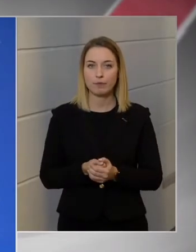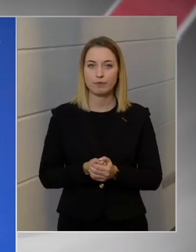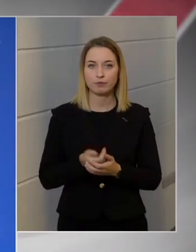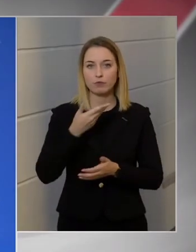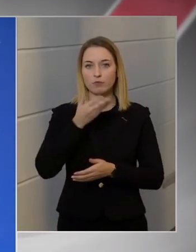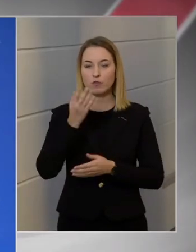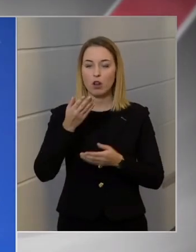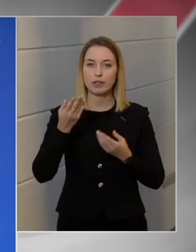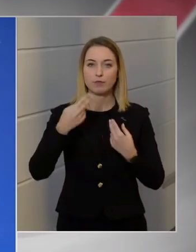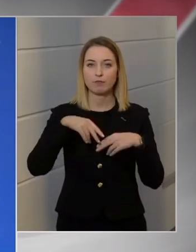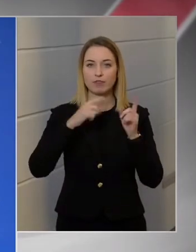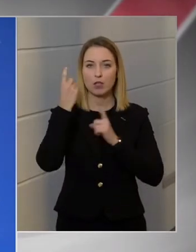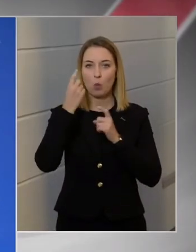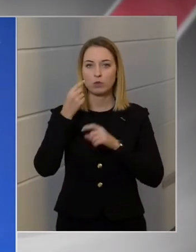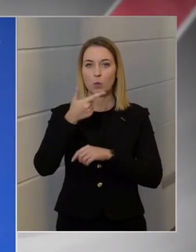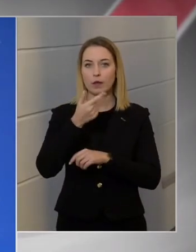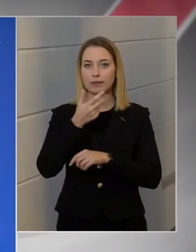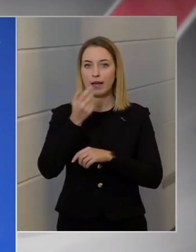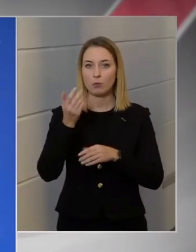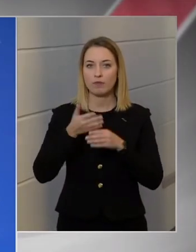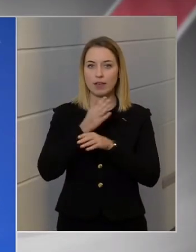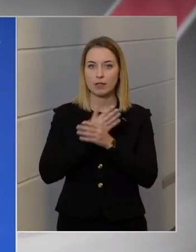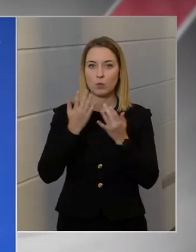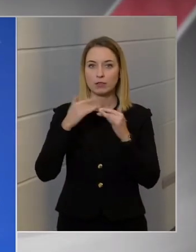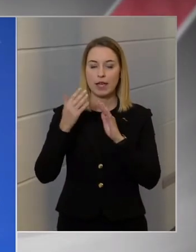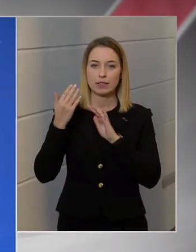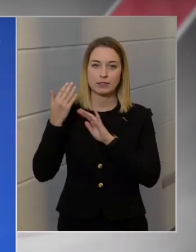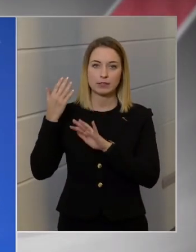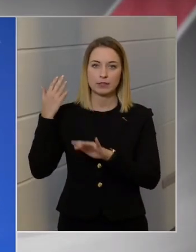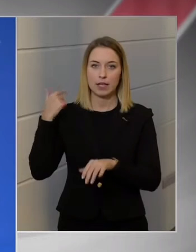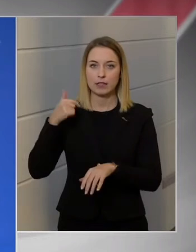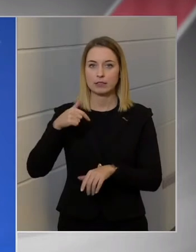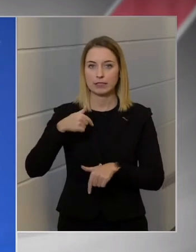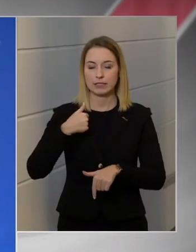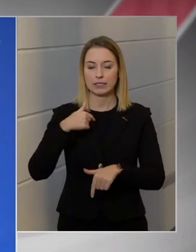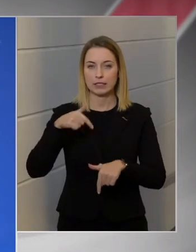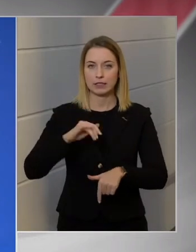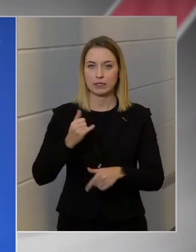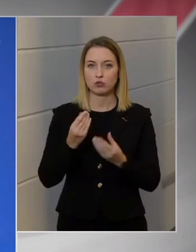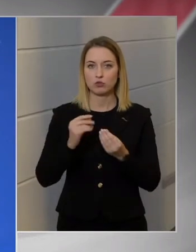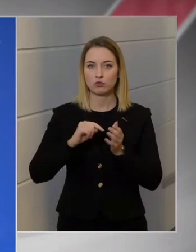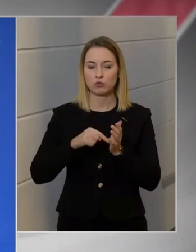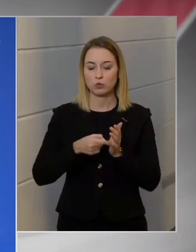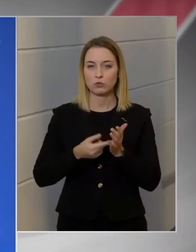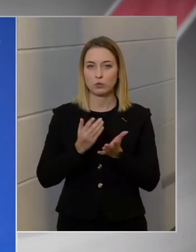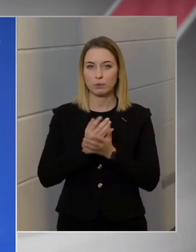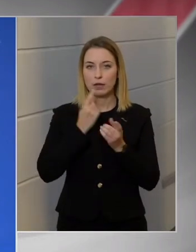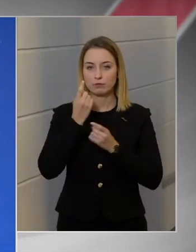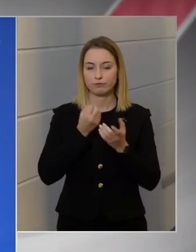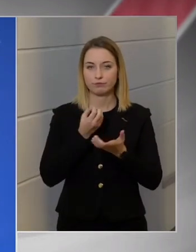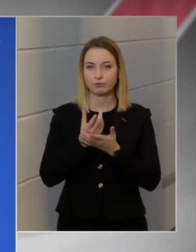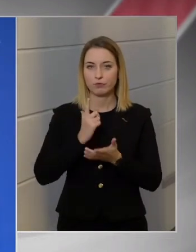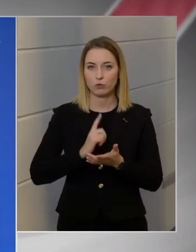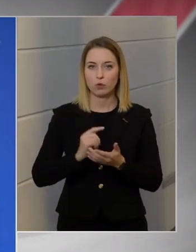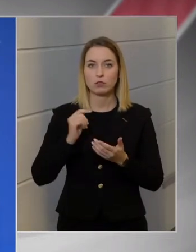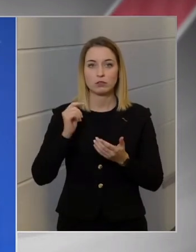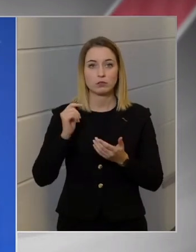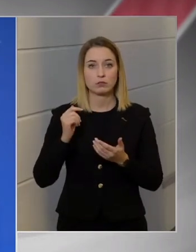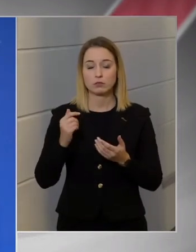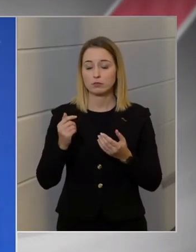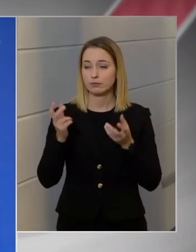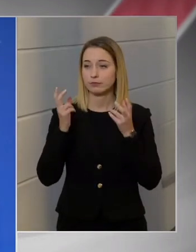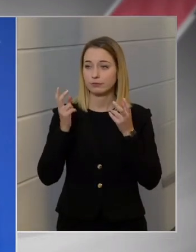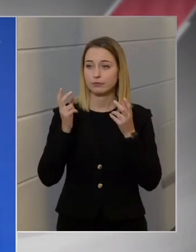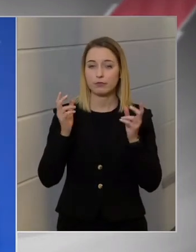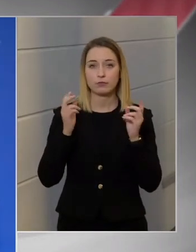valaki visszagondol a két-három éve ezelőtti helyzetre, amit én itt is sokszor minősítettem, az egészen elképesztő és tűrhetetlen